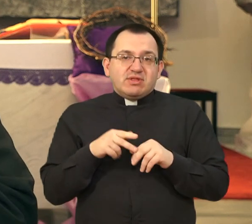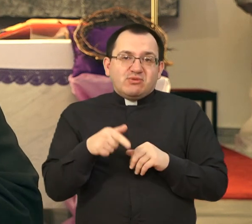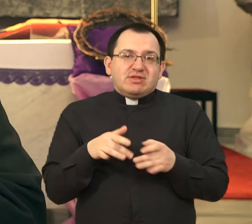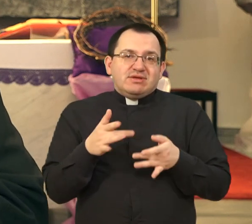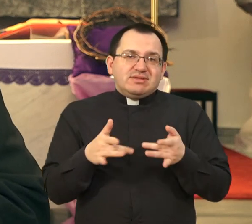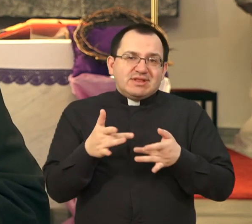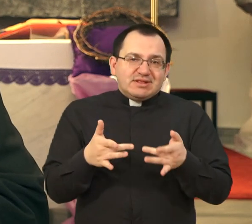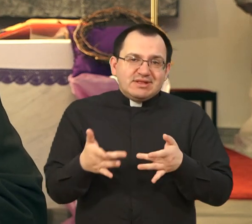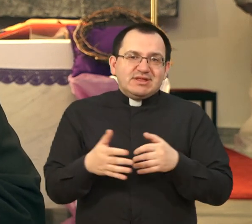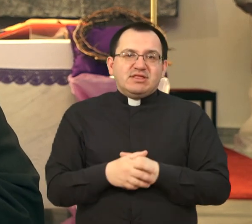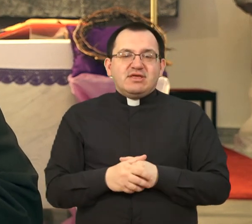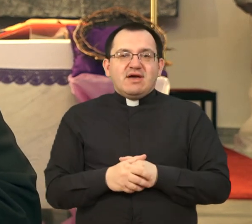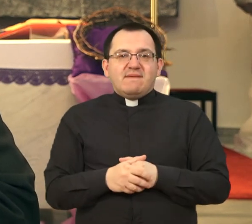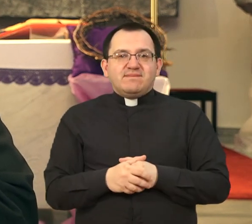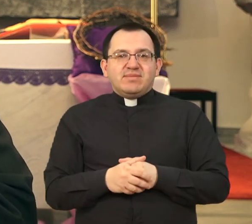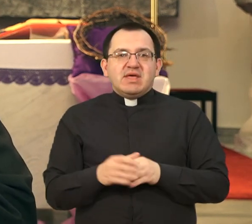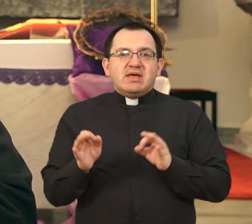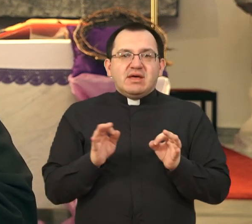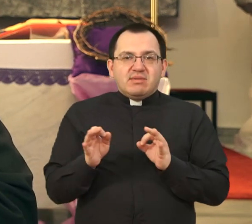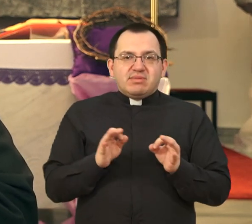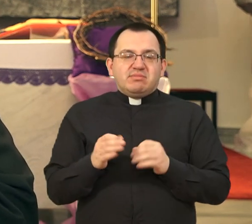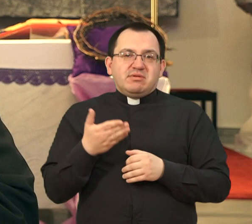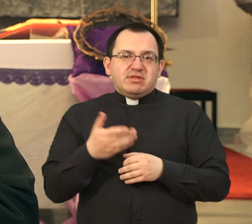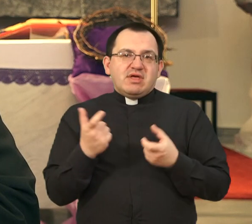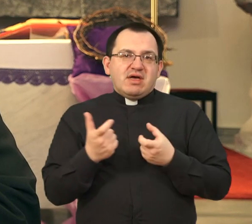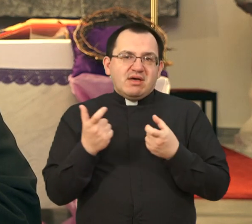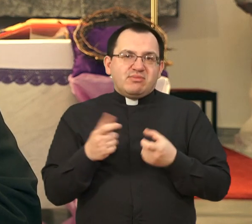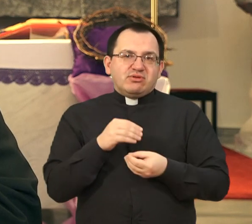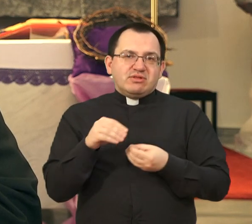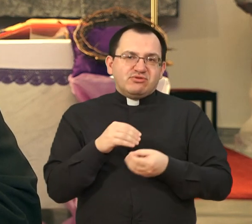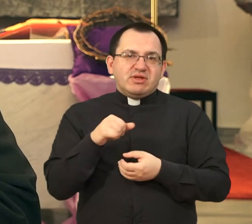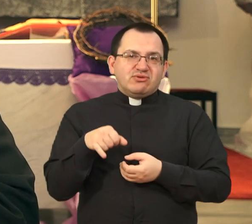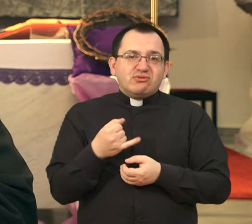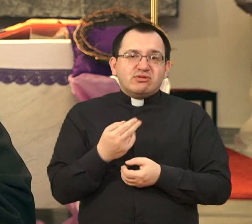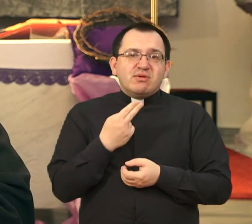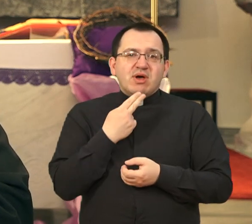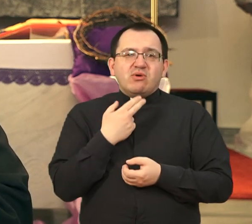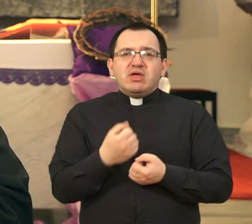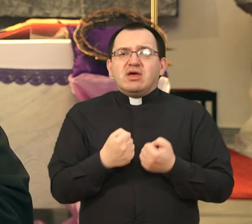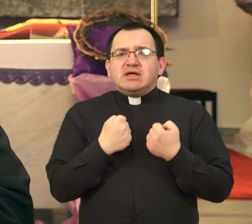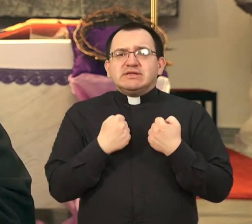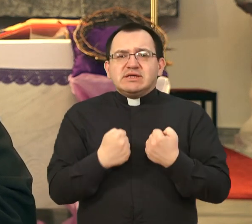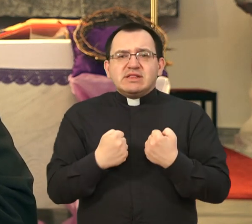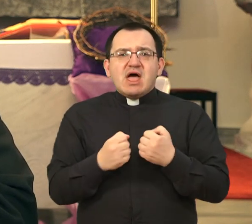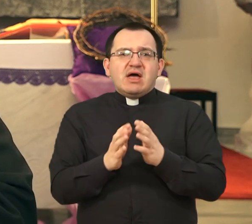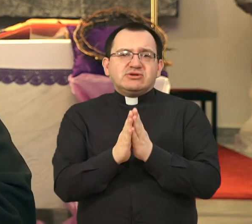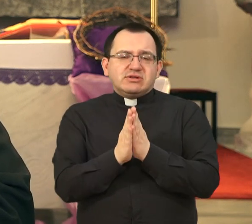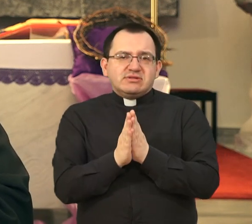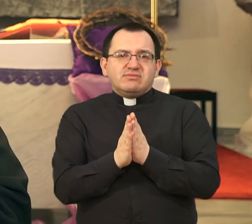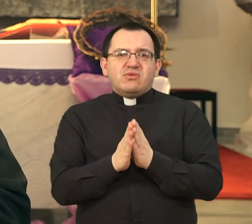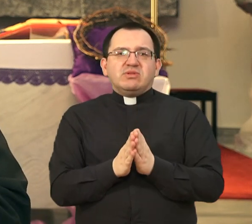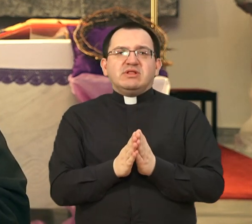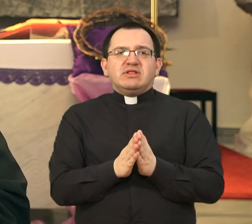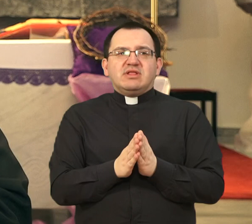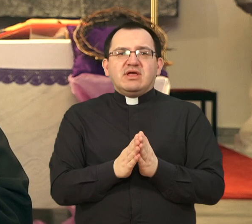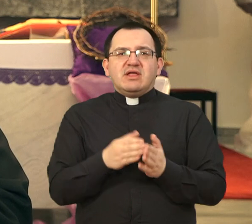postati i jedna tradicija pripreme za proslavu Svetog Josipa, koji je toliko snažan i moćan zagovornik, o